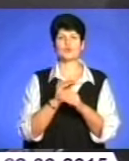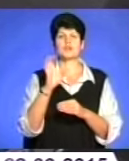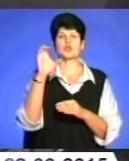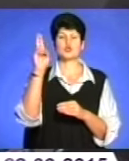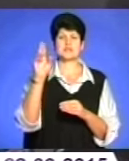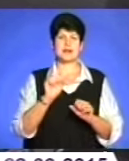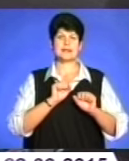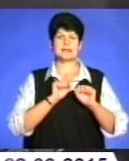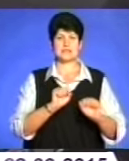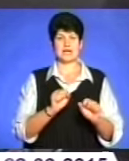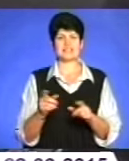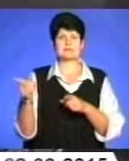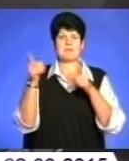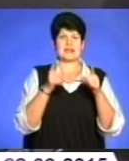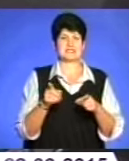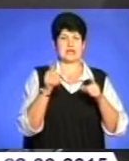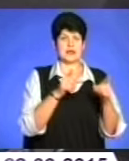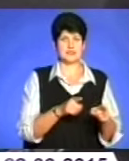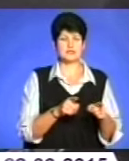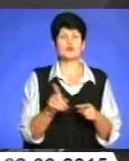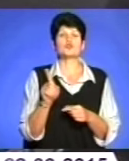захист переселенців. Що мається на увазі?